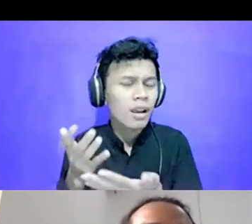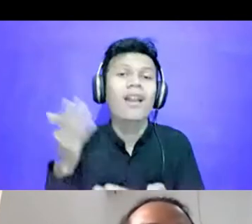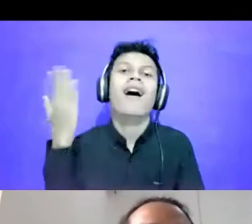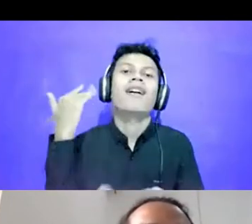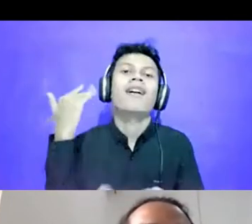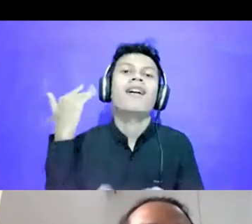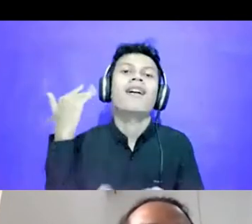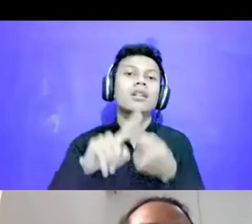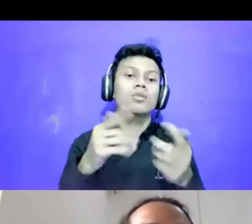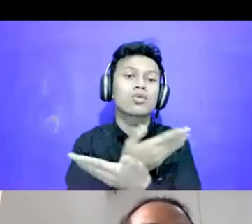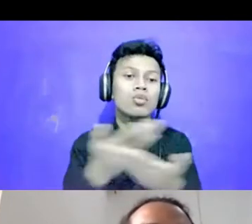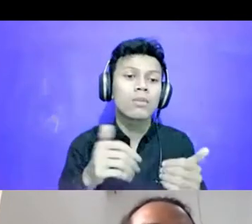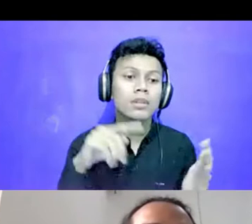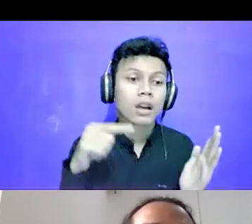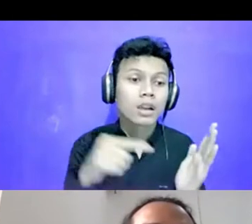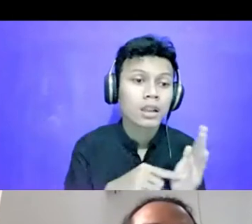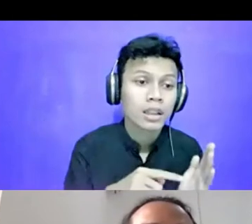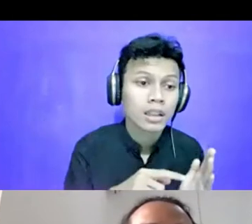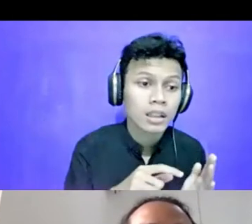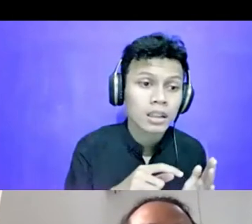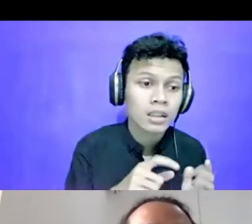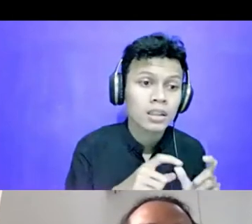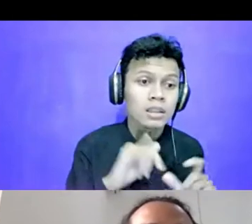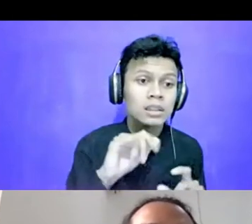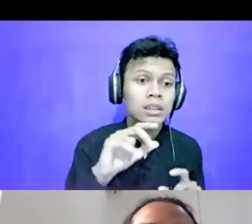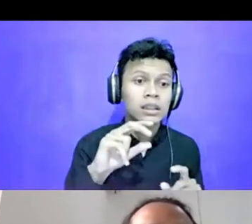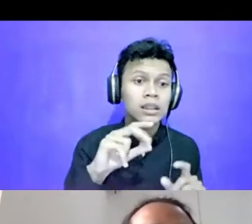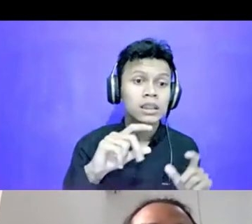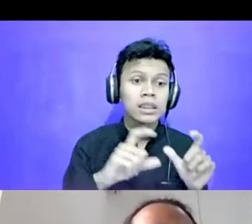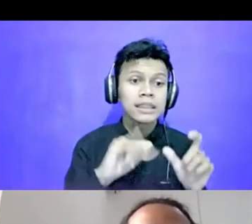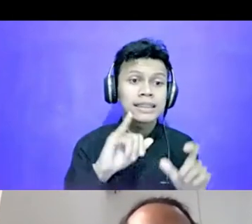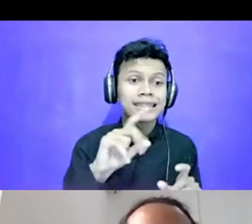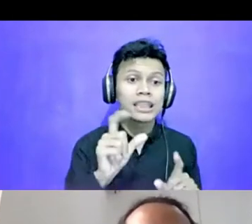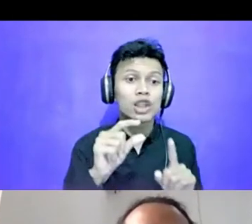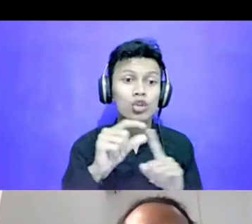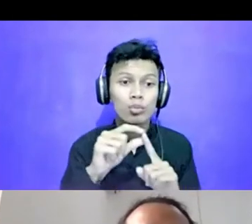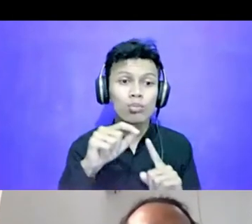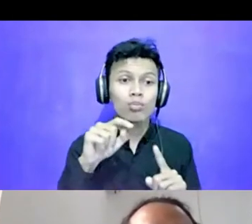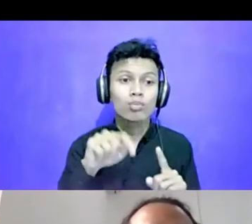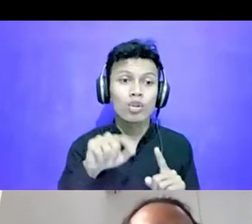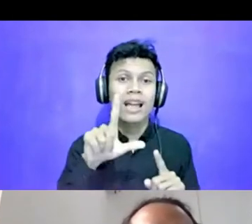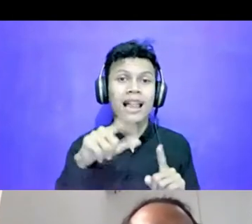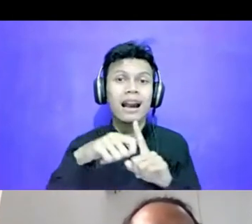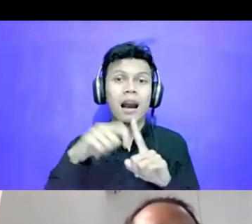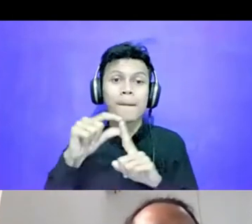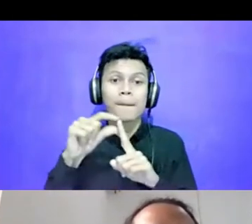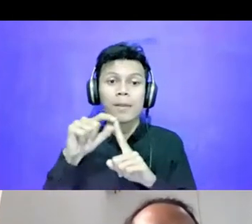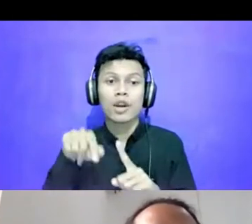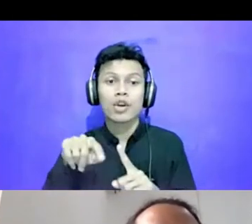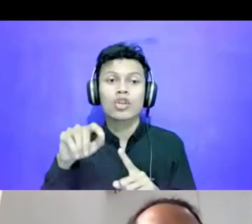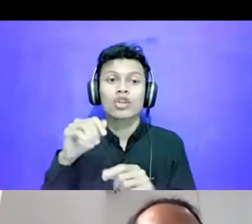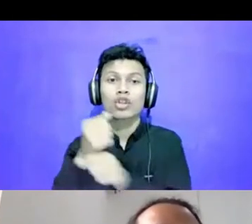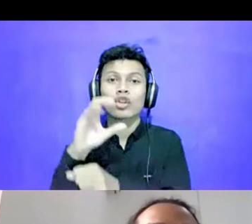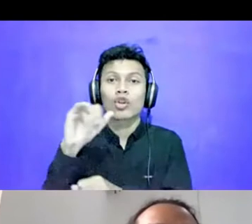Syrup Kpp .id Cari Aja Kata Kuncinya Misalnya Disabilitas